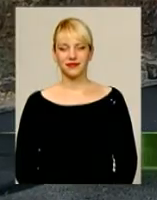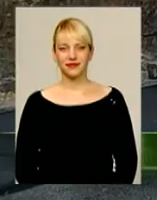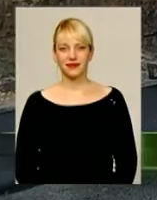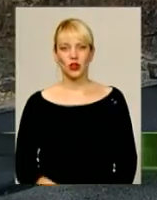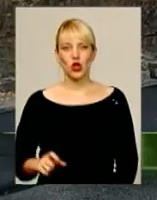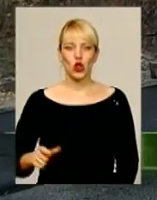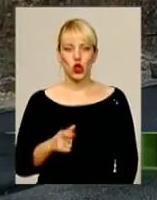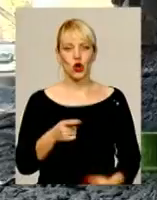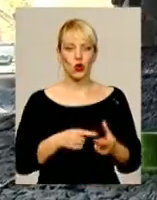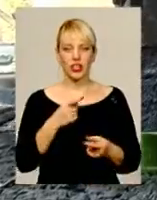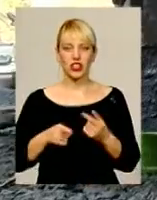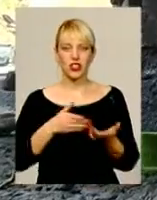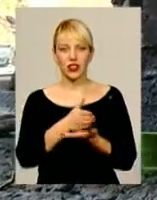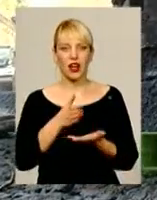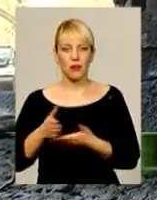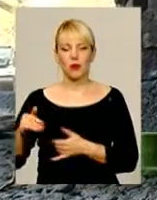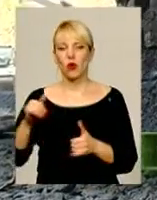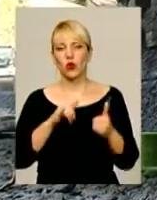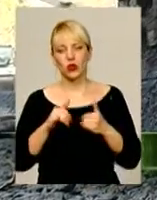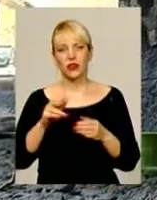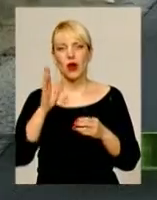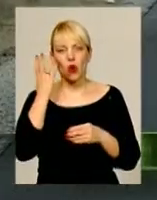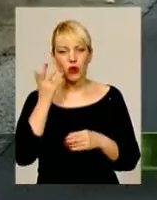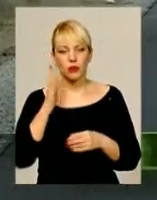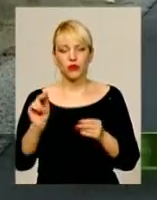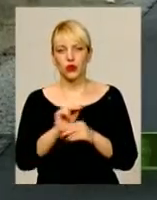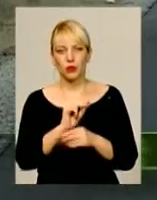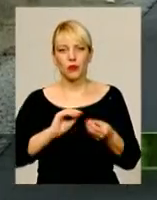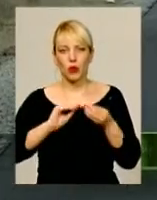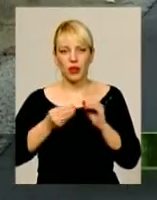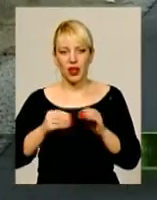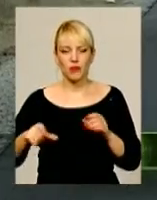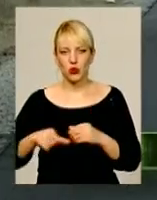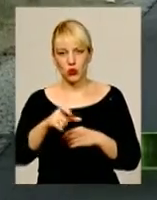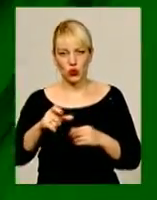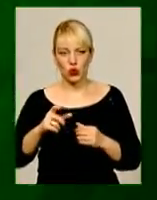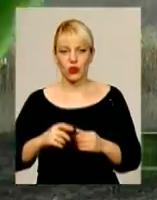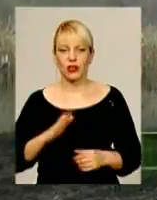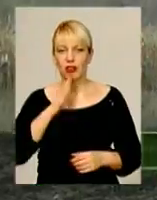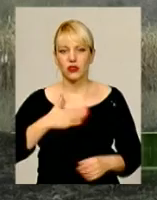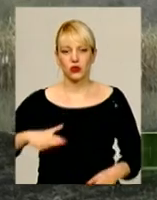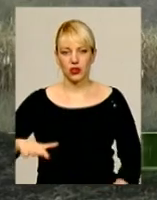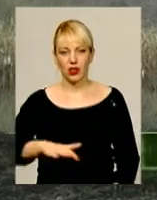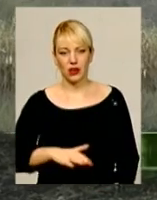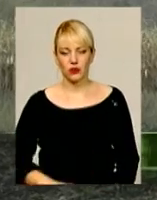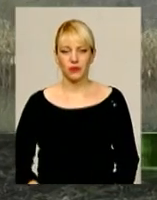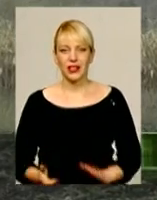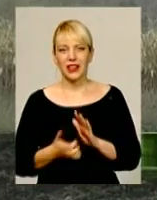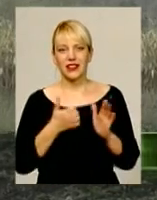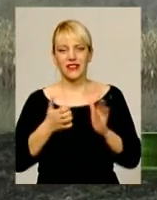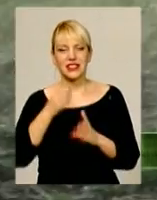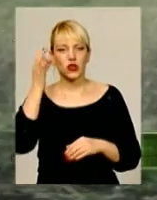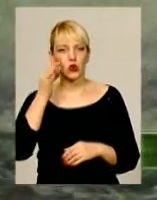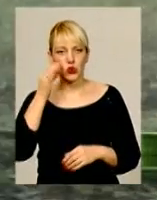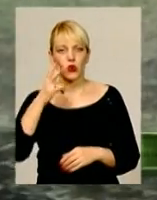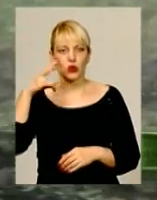Дороги чи напрямки? Коли відремонтують найбільш проблемні ділянки автошляхів краю? Дефіциту цукру